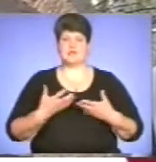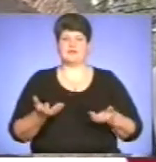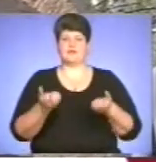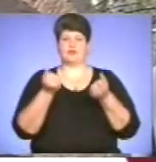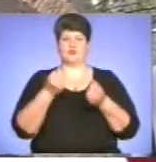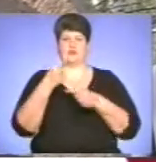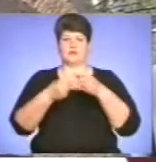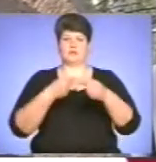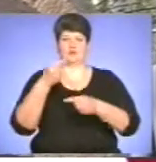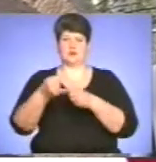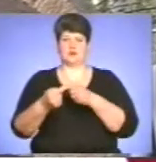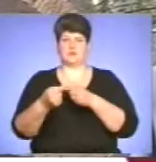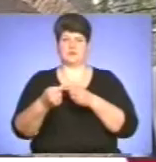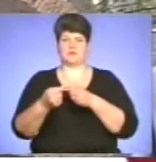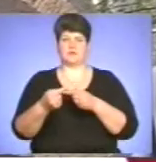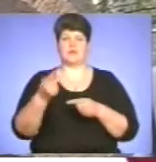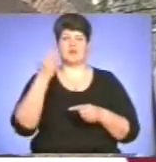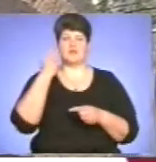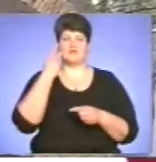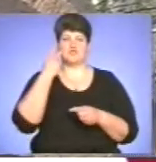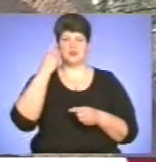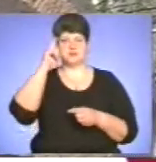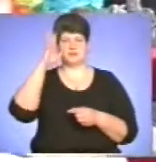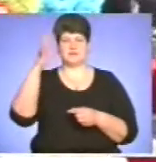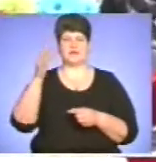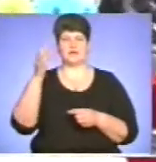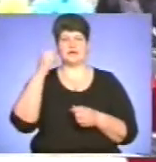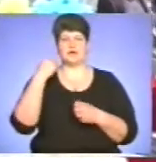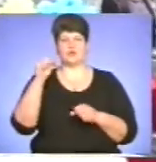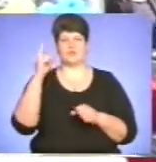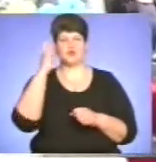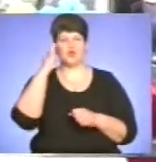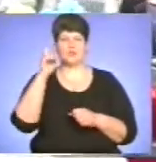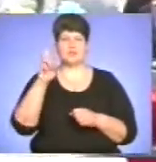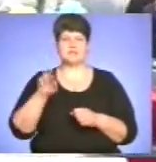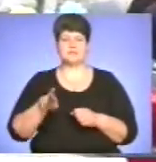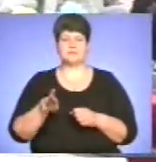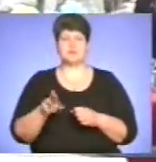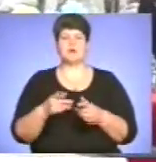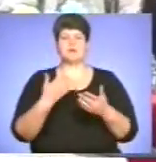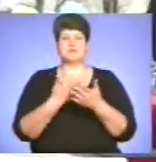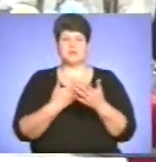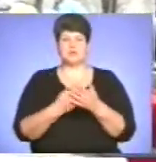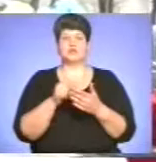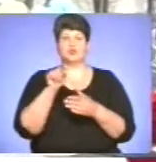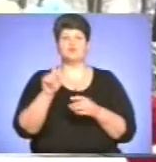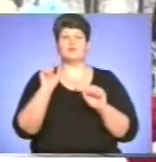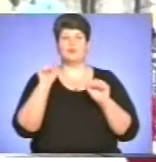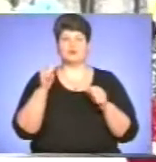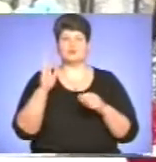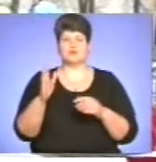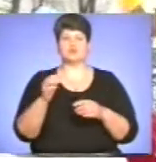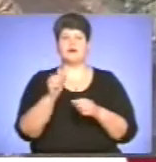покоління. Вічна слава героям-чорнобильцям. Чорнобильська трагедія – приклад того, що може статися, коли атом